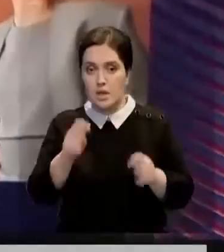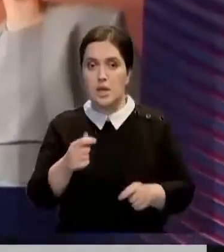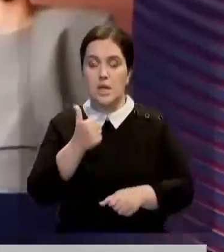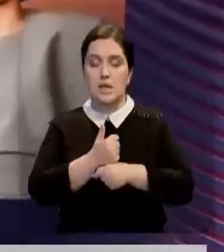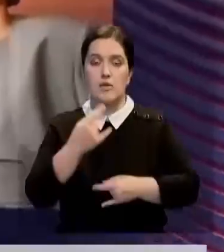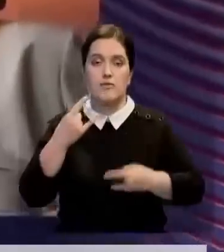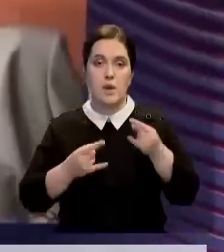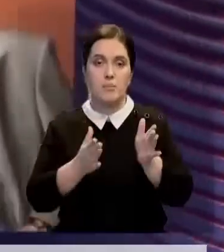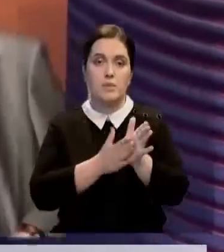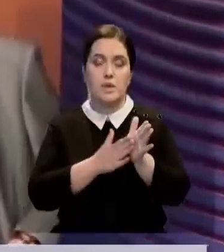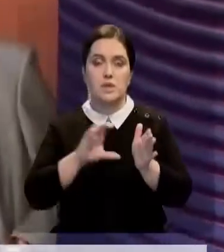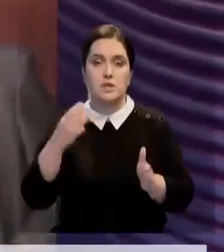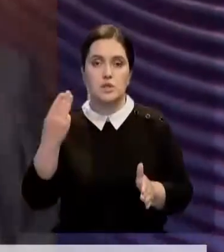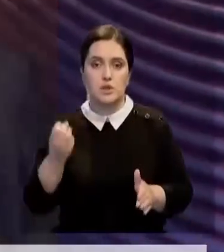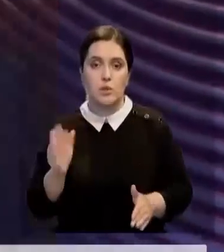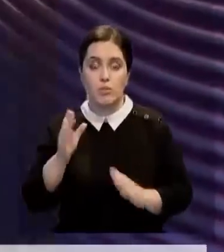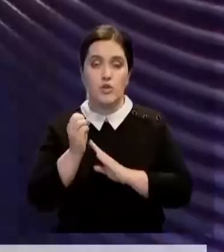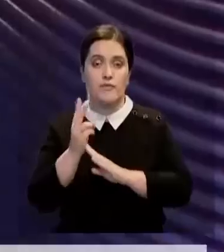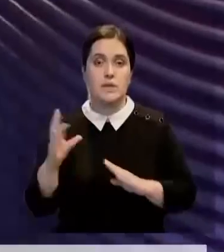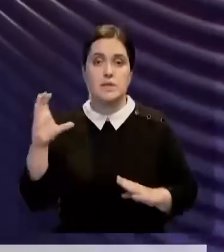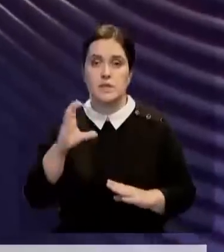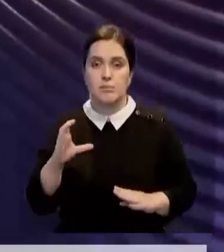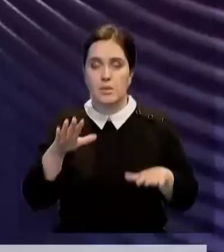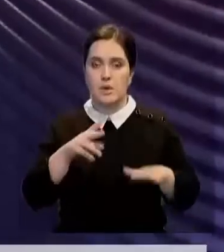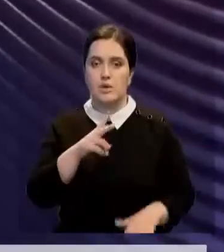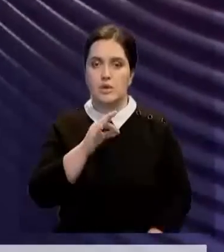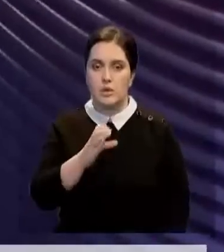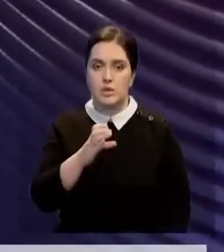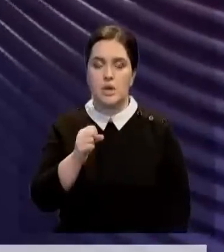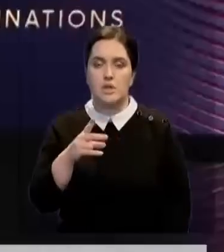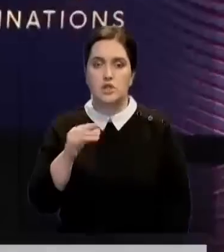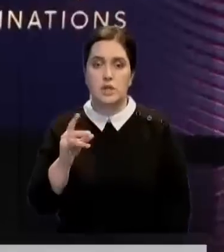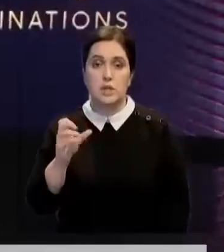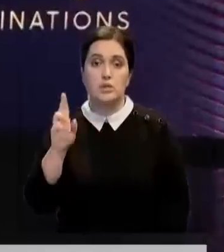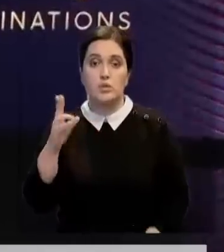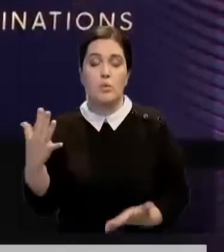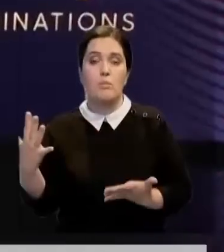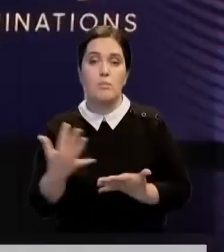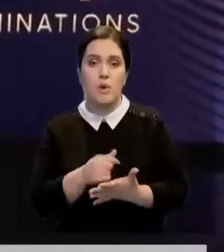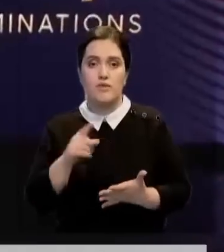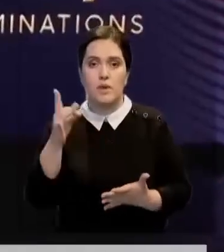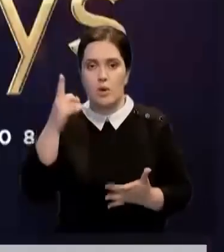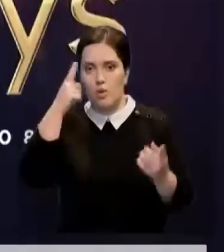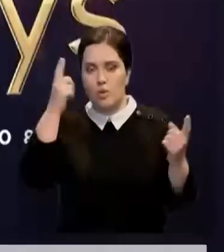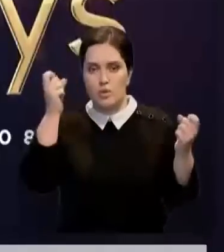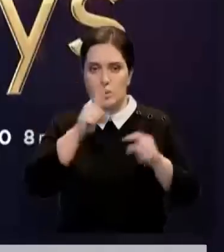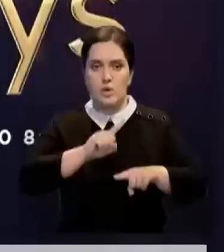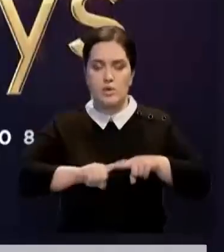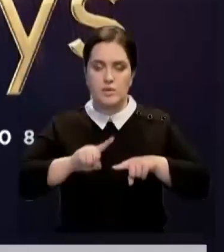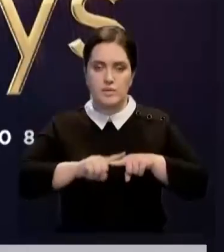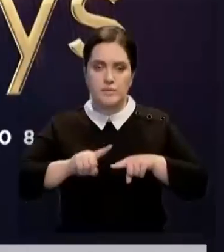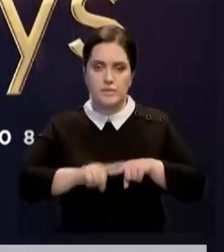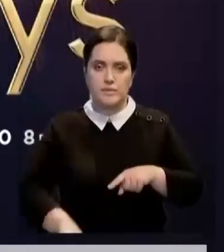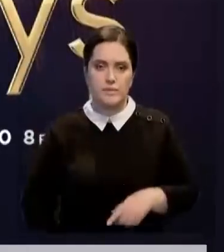телевизионной премии США пройдет 12 сентября в Лос-Анджелесе. А кто станет победителем в этот раз, мы узнаем уже совсем скоро.